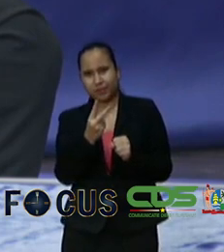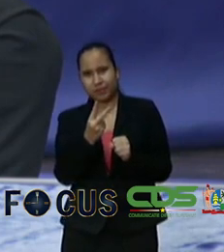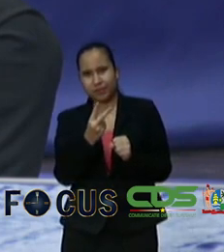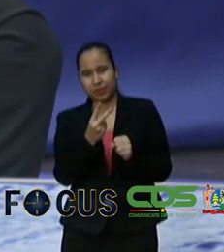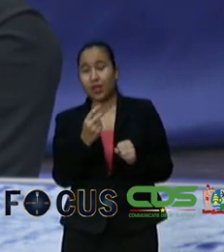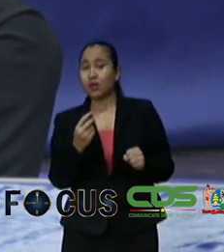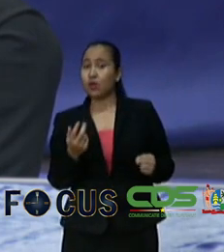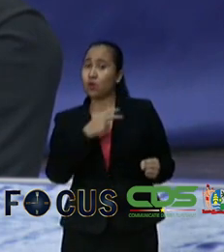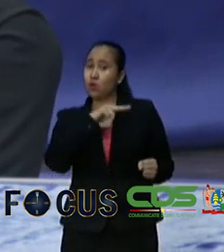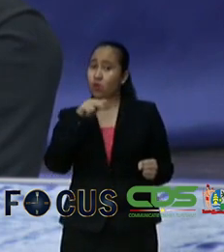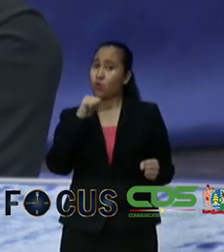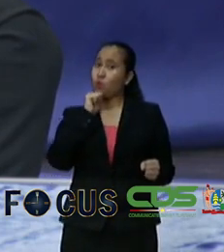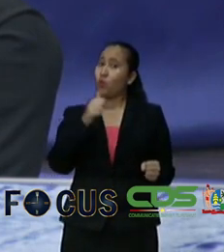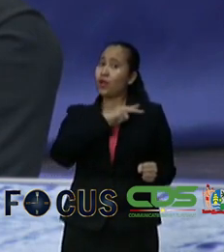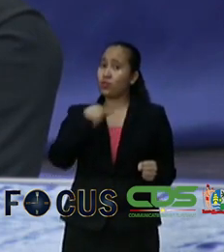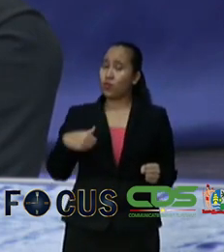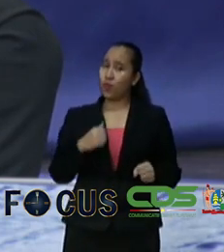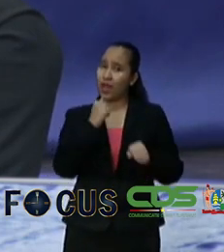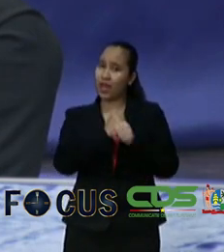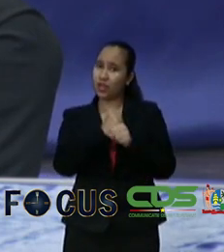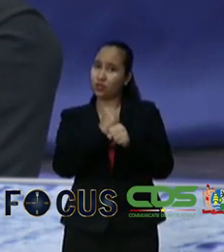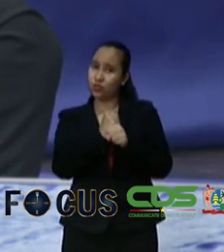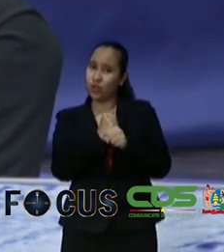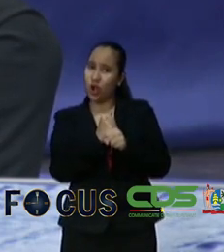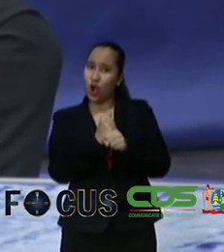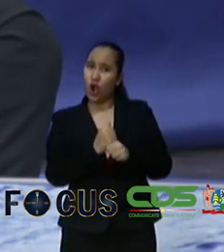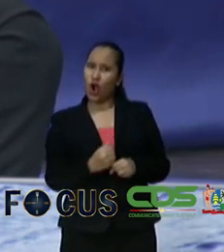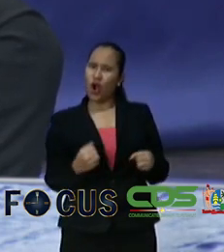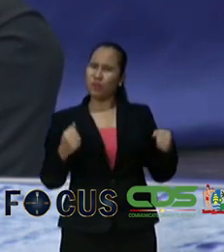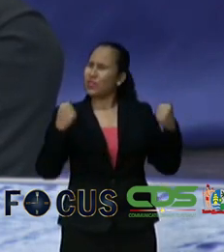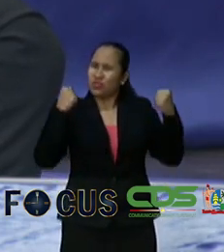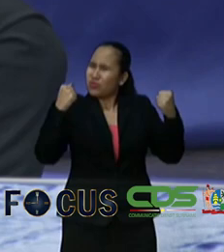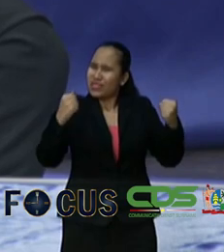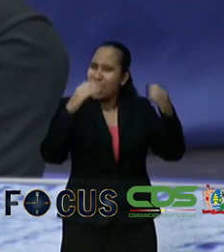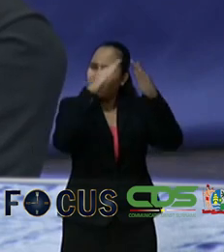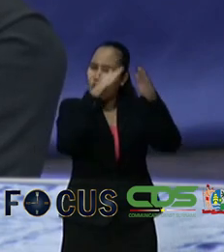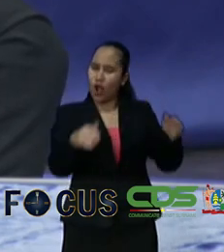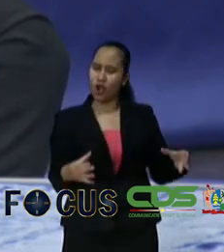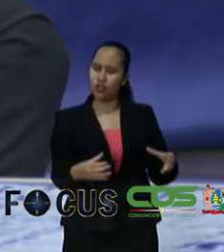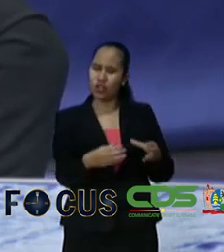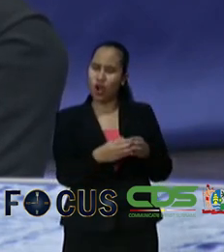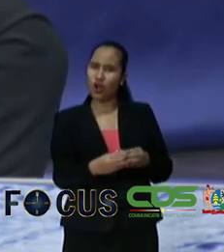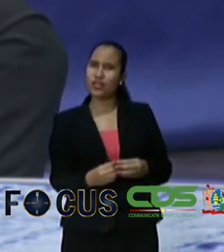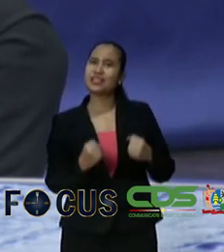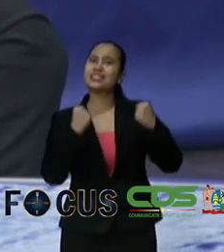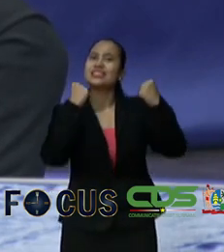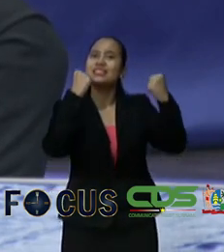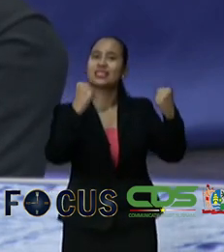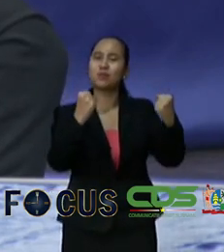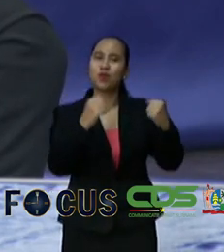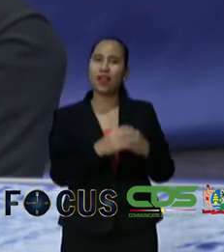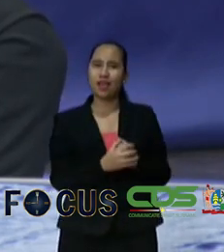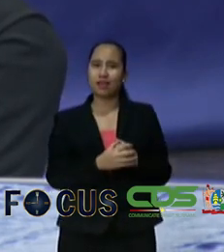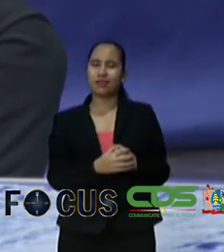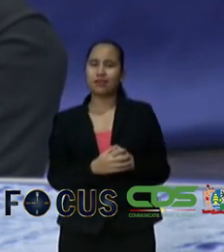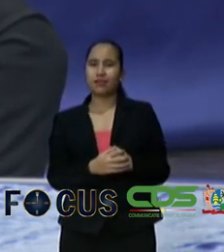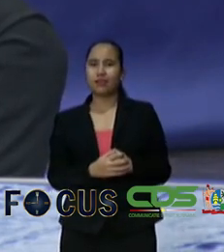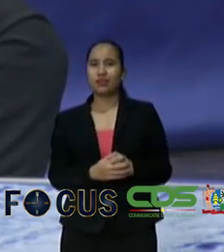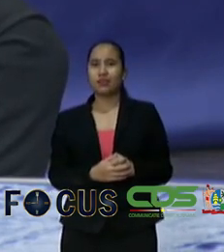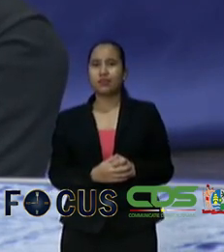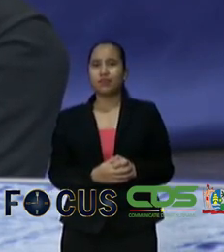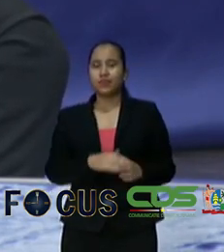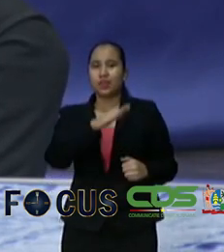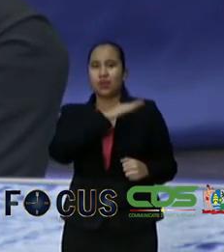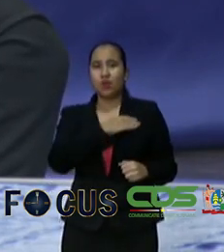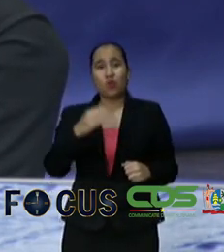doen om de zwakke huishoudens te stimuleren richting zelfstandigheid apart daarvan is er ook bekend gemaakt dat aan